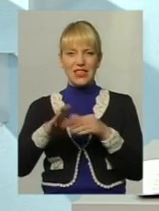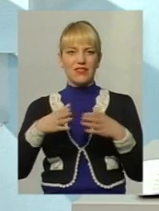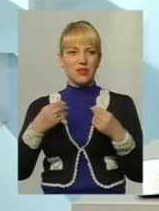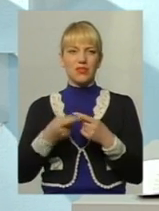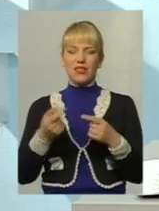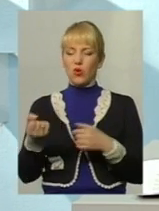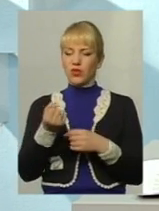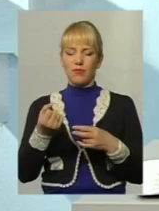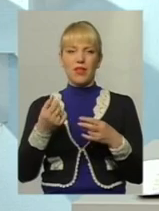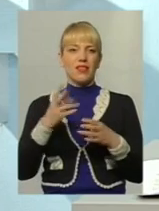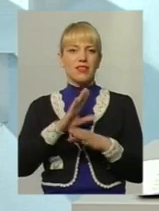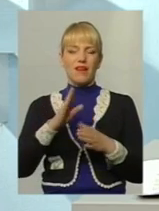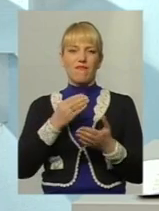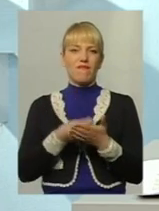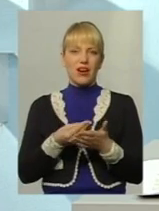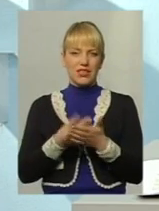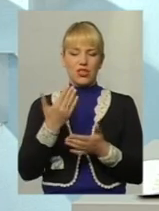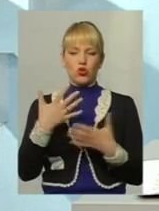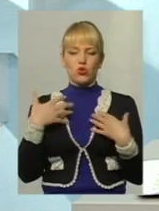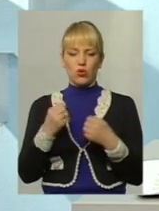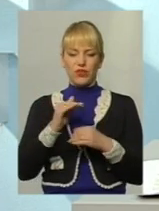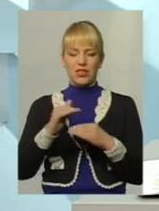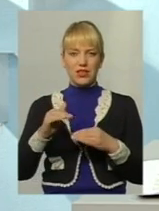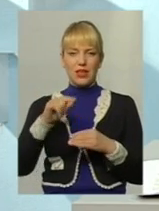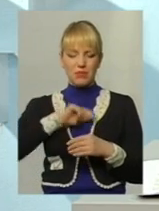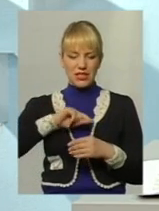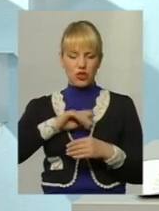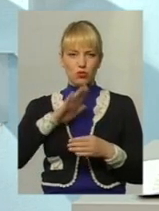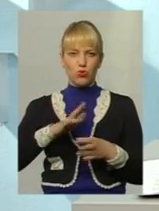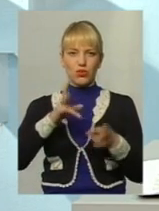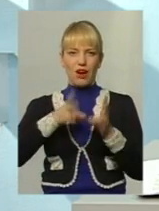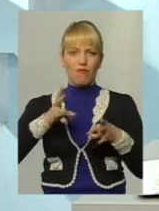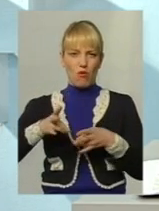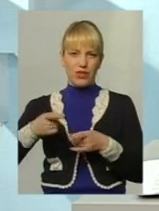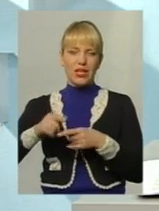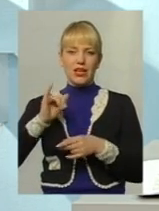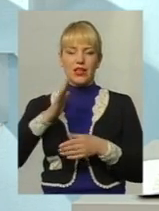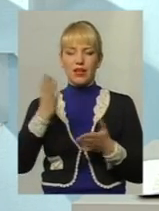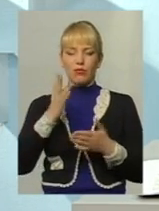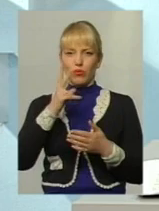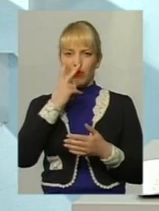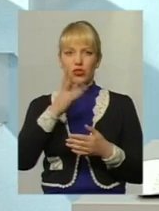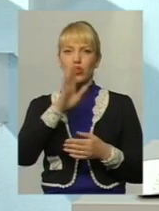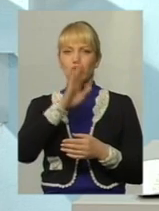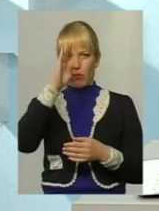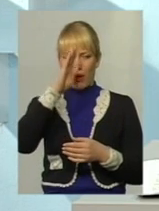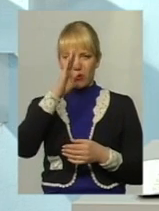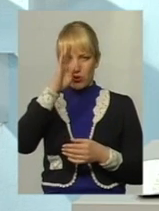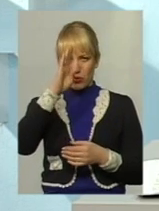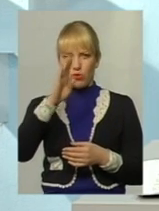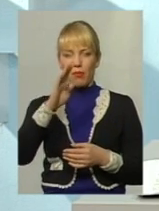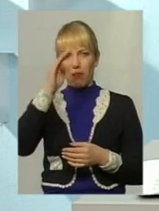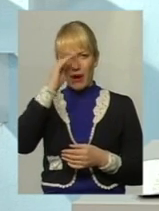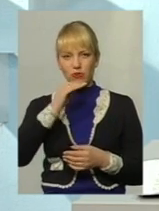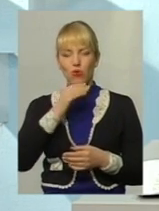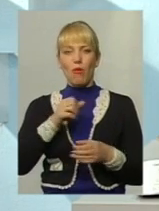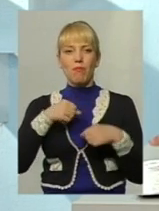варте її здоров'я, і діти будуть психологічно, психічно травмовані, які будуть бачити, що батько б'є матір. Це ненормальна